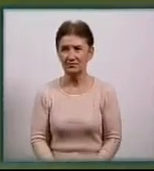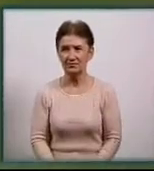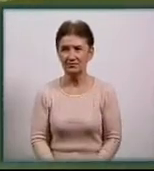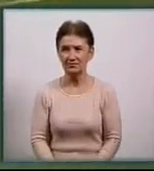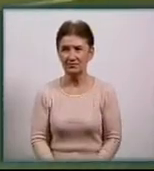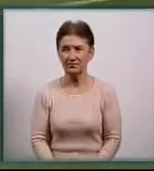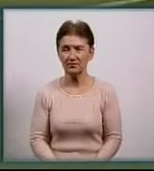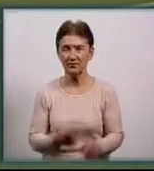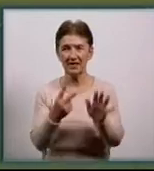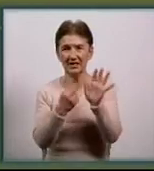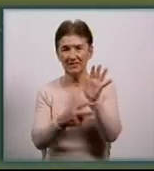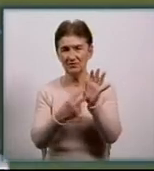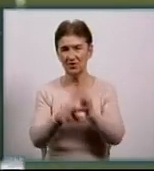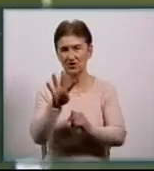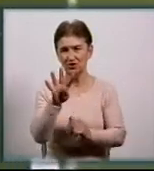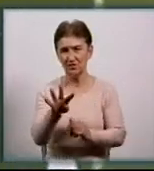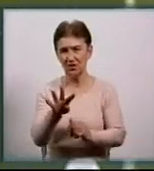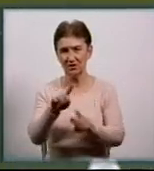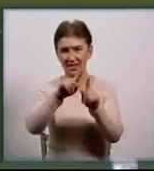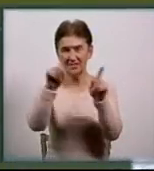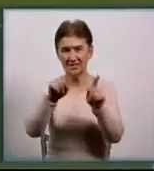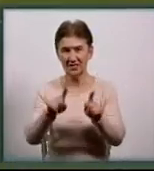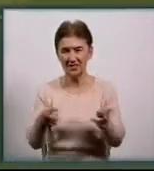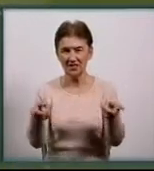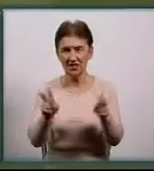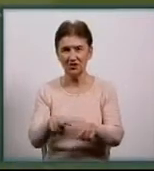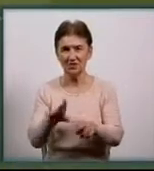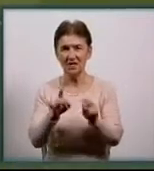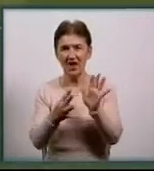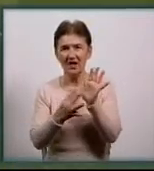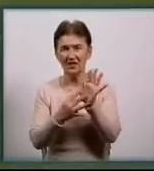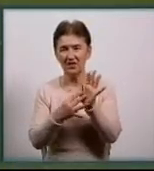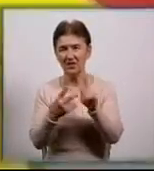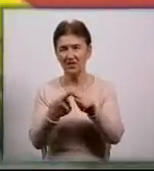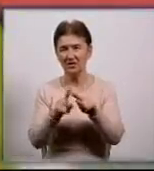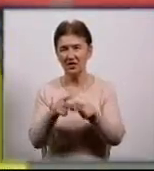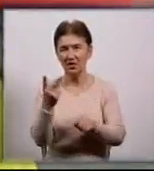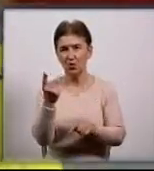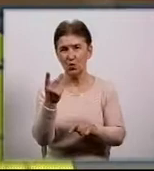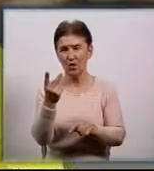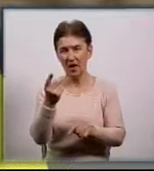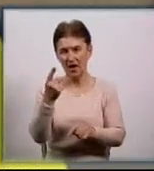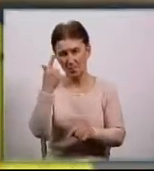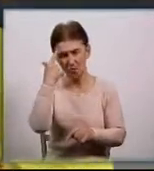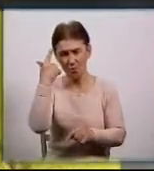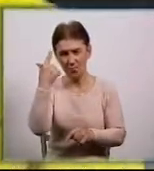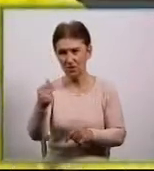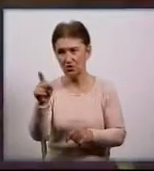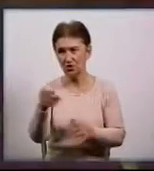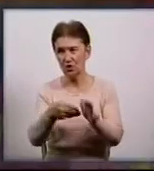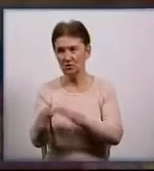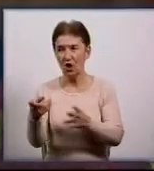На 74-й хвилині зірка залишилася в дев'ятьох. За друге попередження з поля пішов Іван Цюпа. У меншості